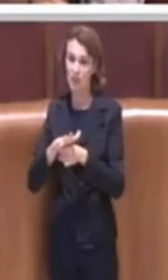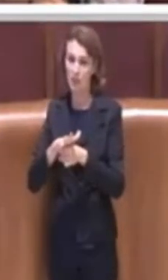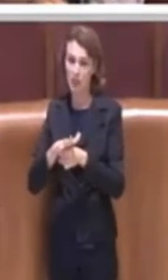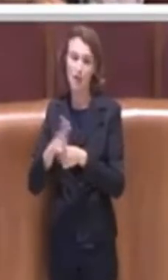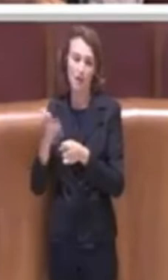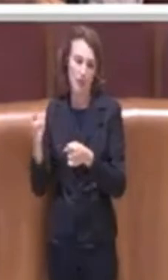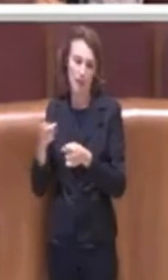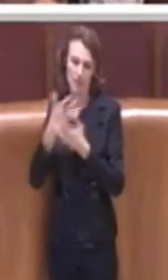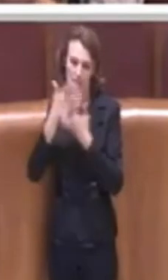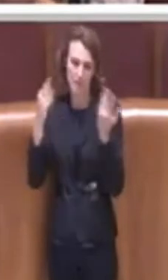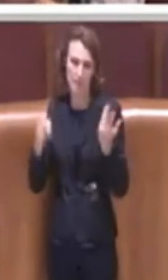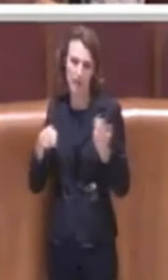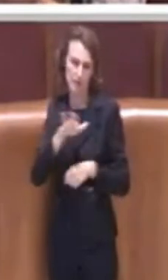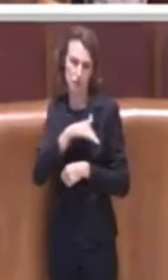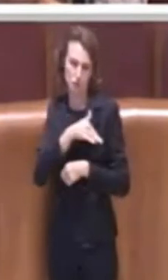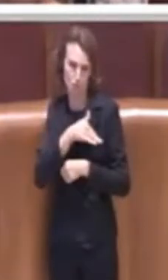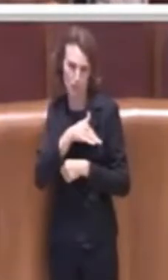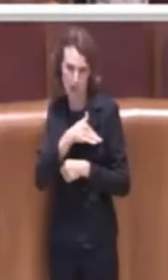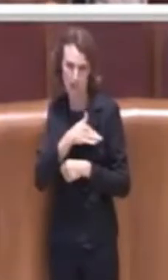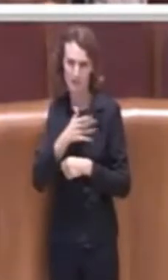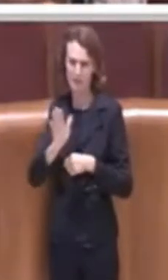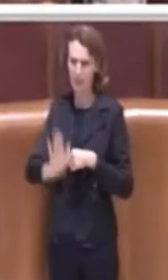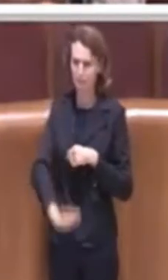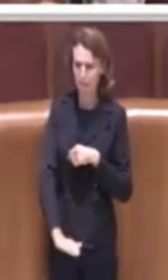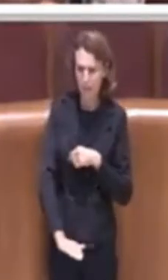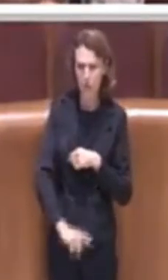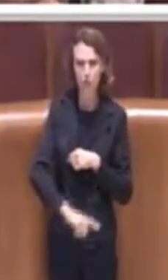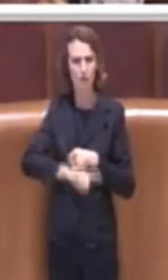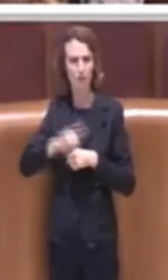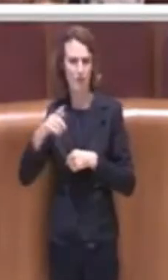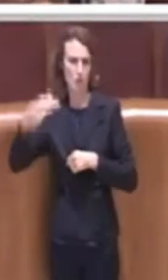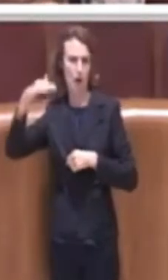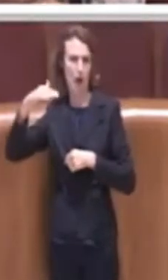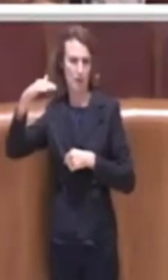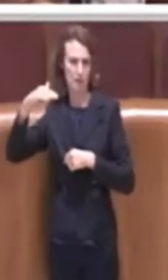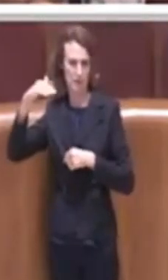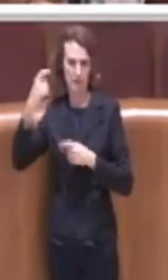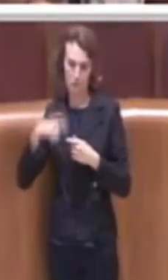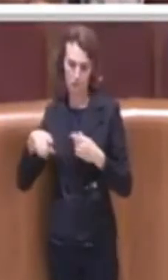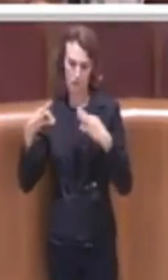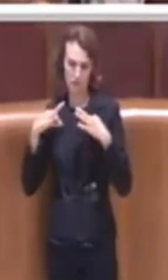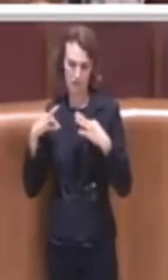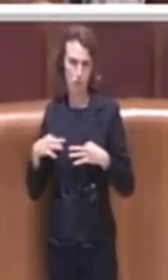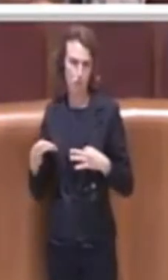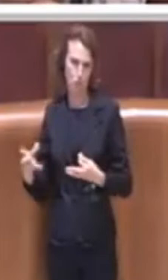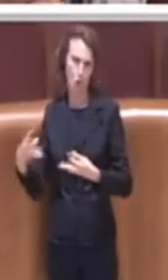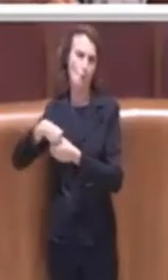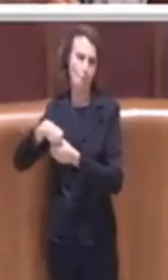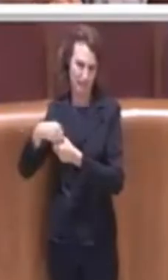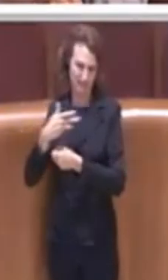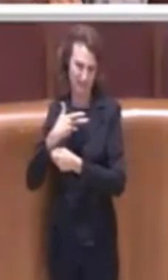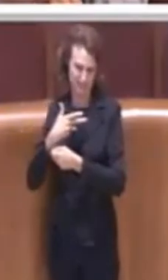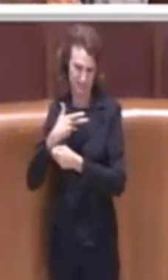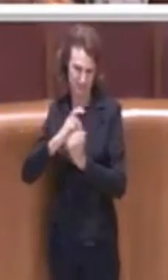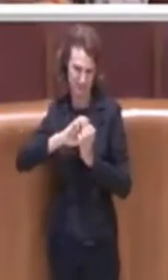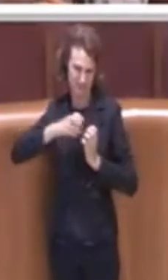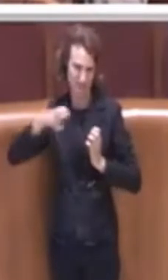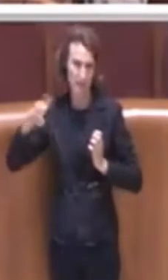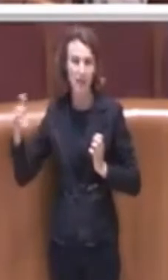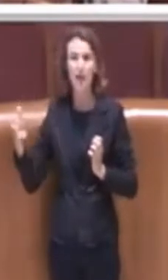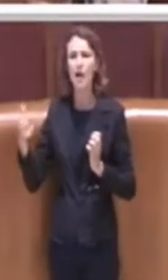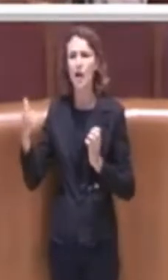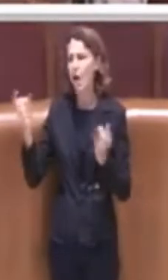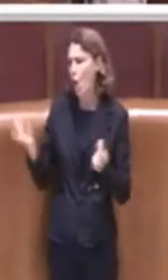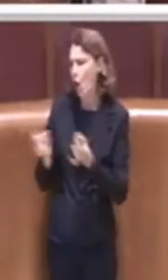gli studenti dai più piccoli ai più grandi, trattandosi di un istituto comprensivo. Avevo avuto modo di